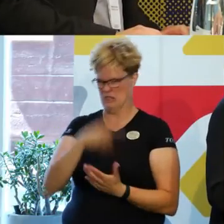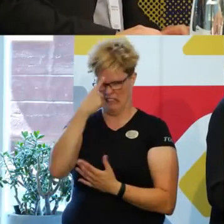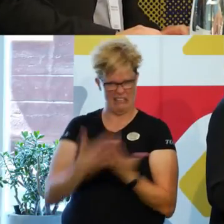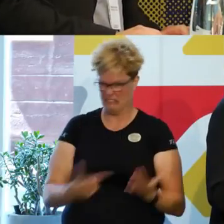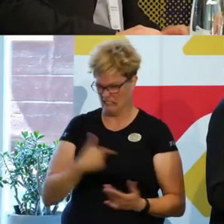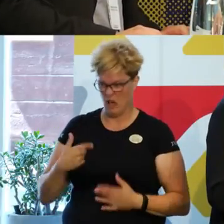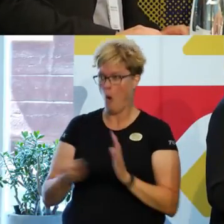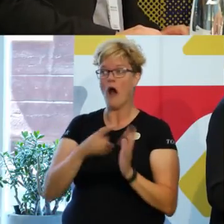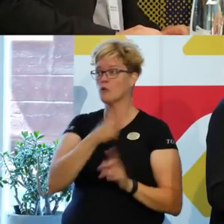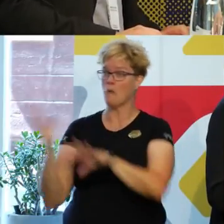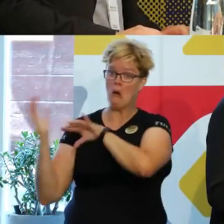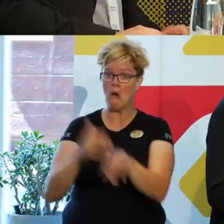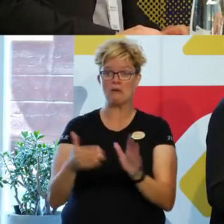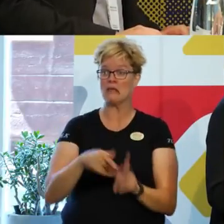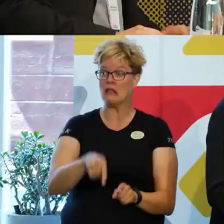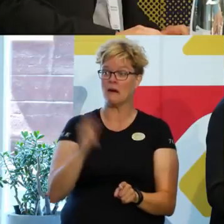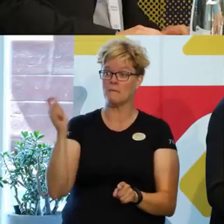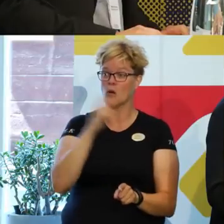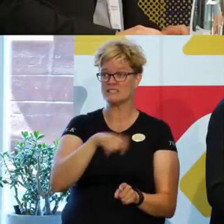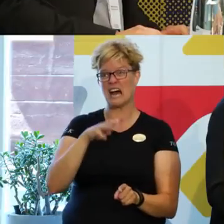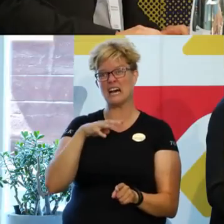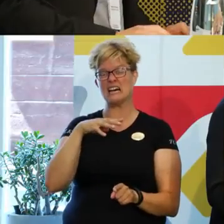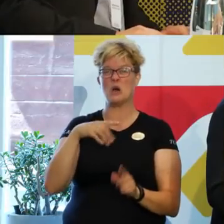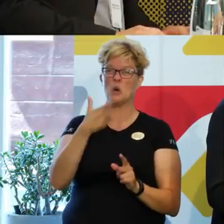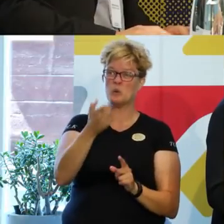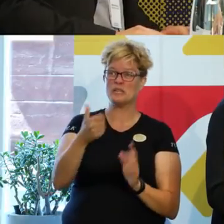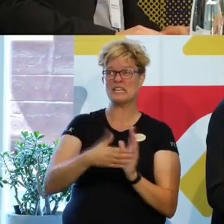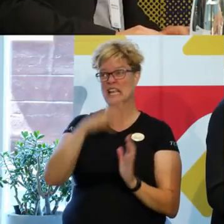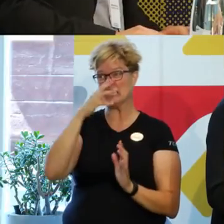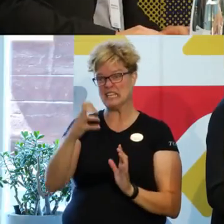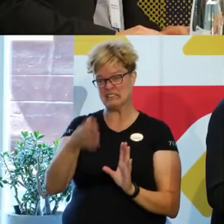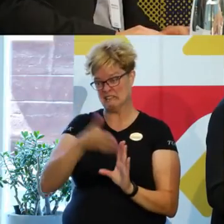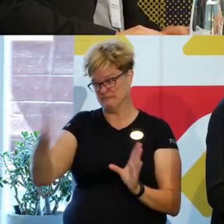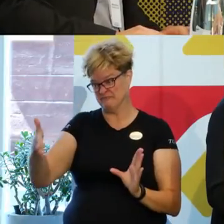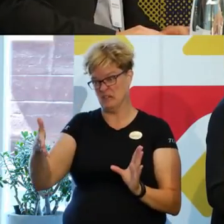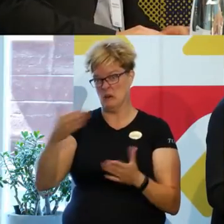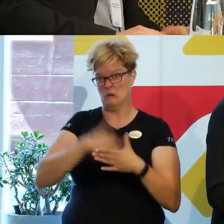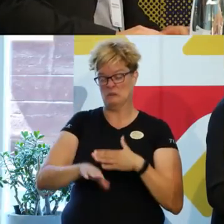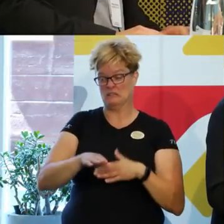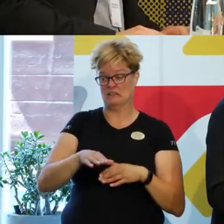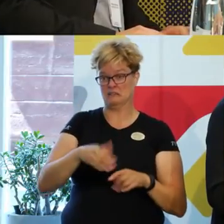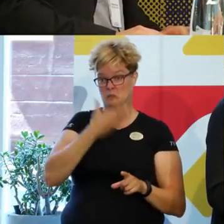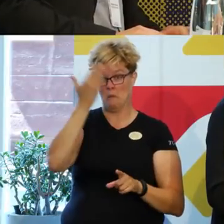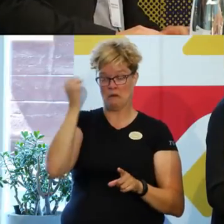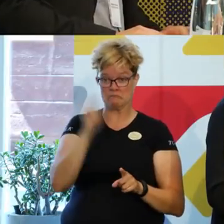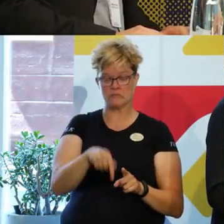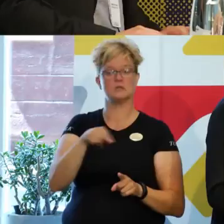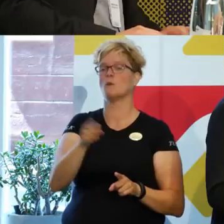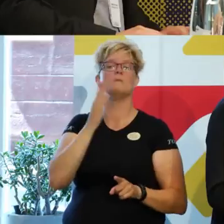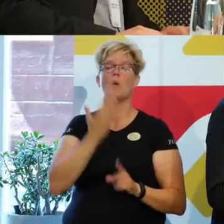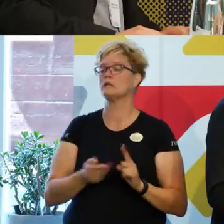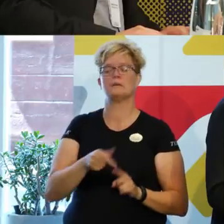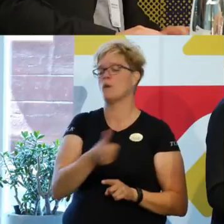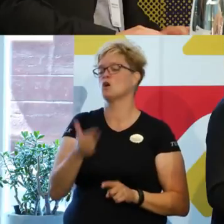heller. För alla de som är där, 70-90 som är där under fyra veckor under sommaren, de bor ju inte där, utan de har bara